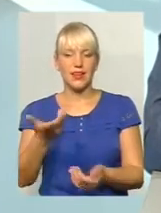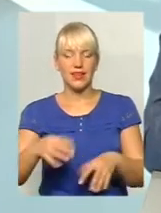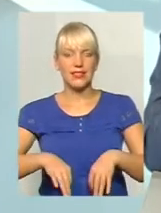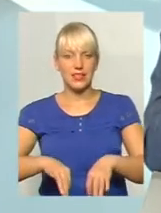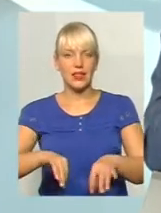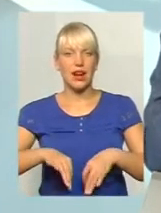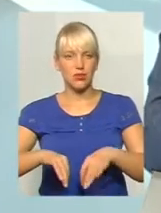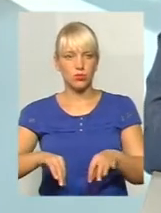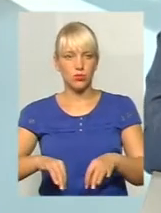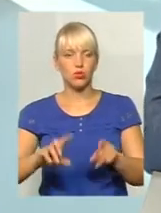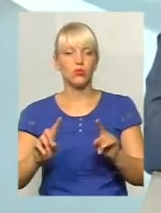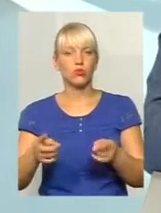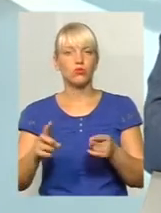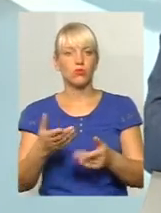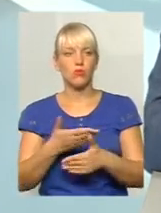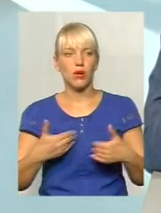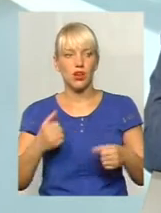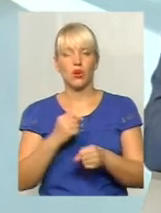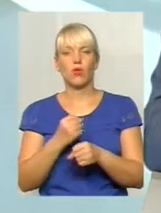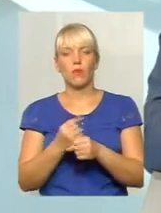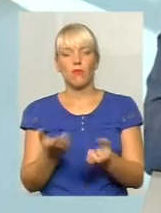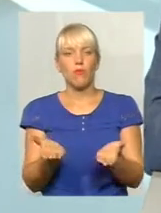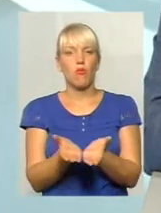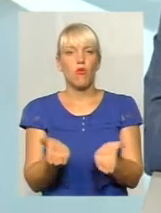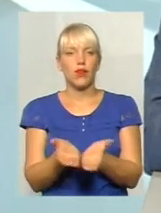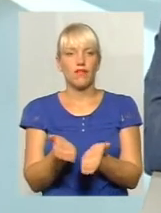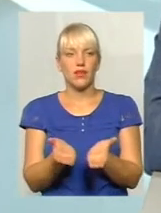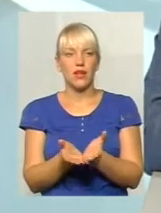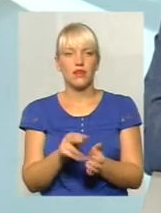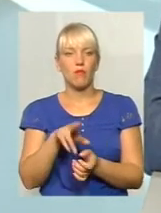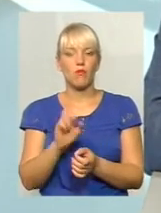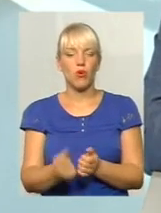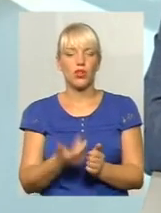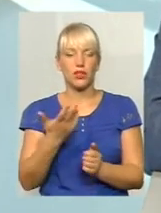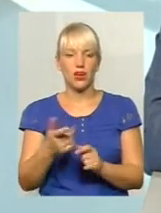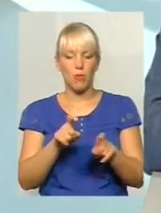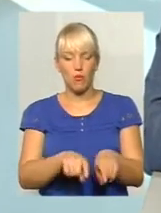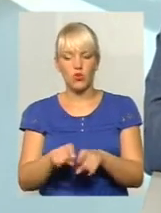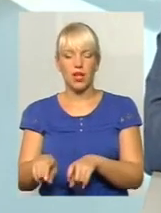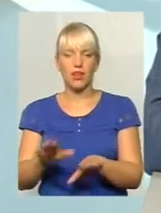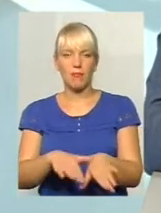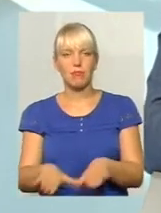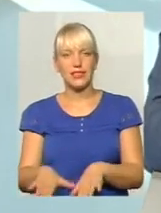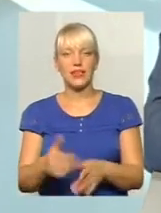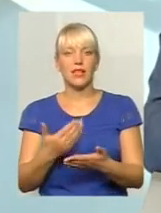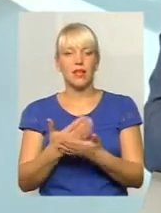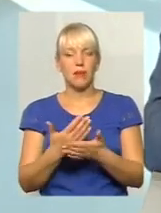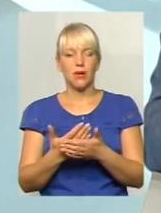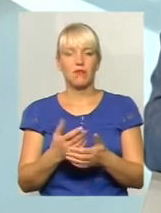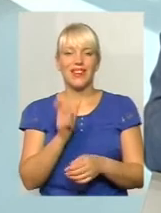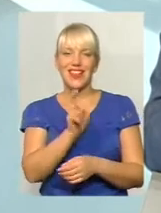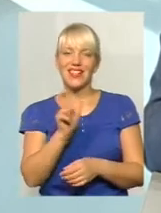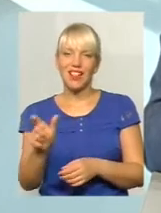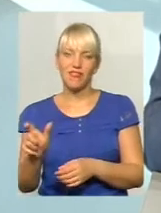робимо порівняння по кількості посадочних місців. Тобто, інтервал руху,